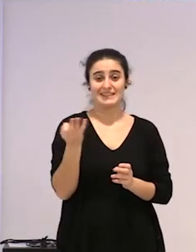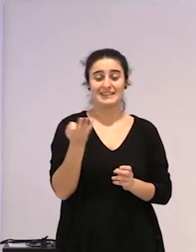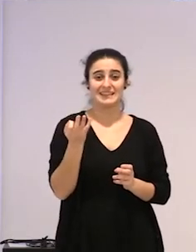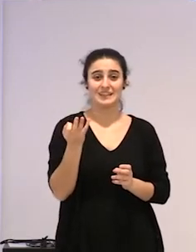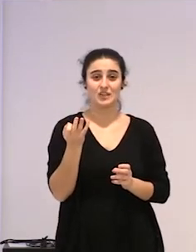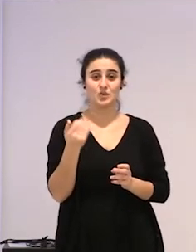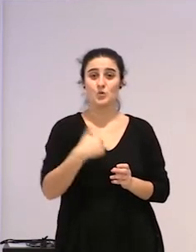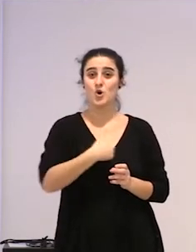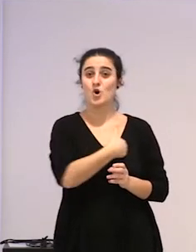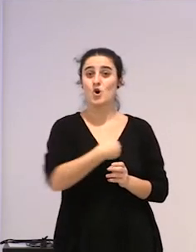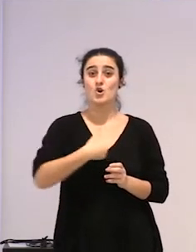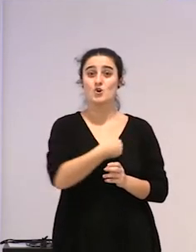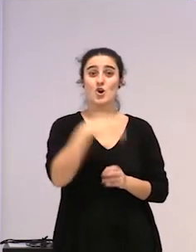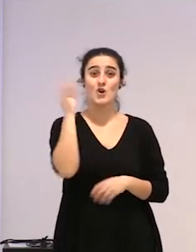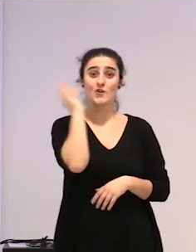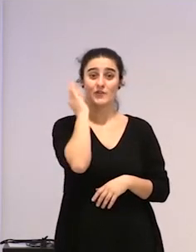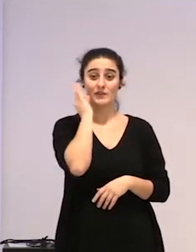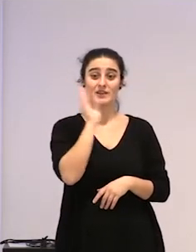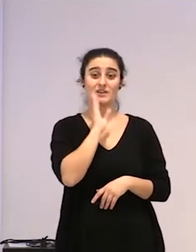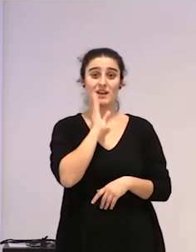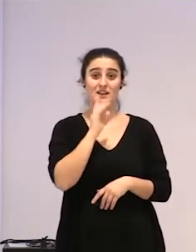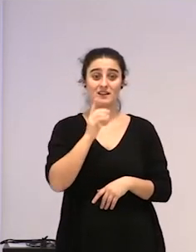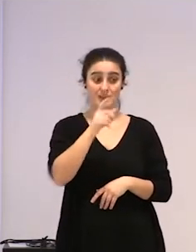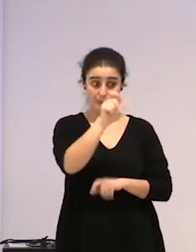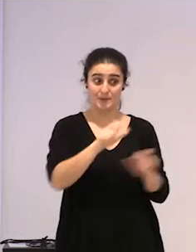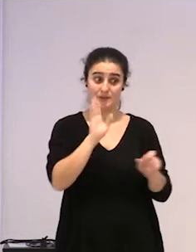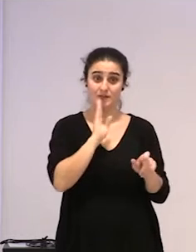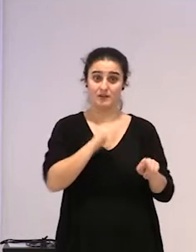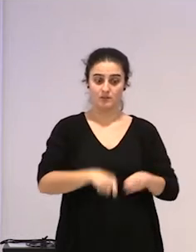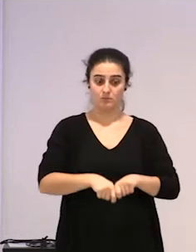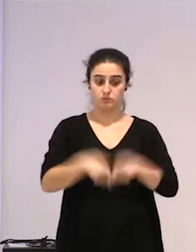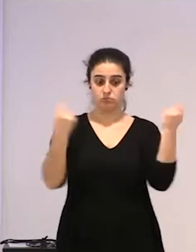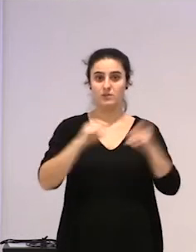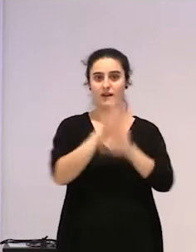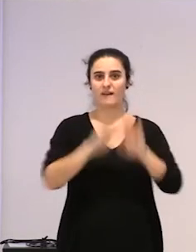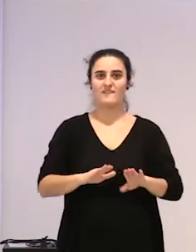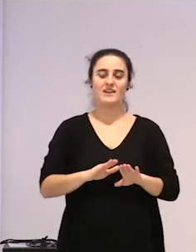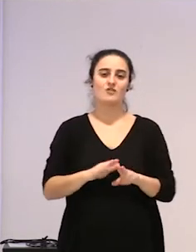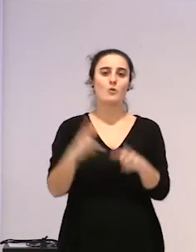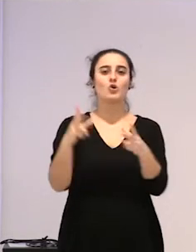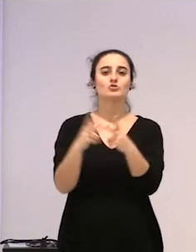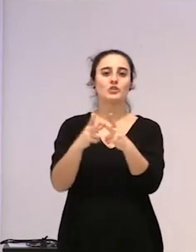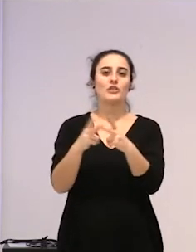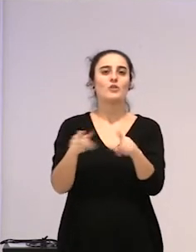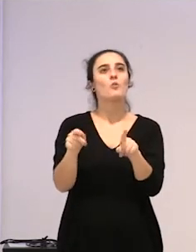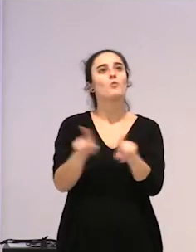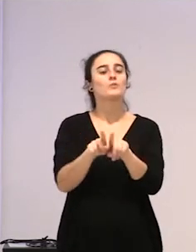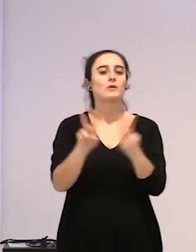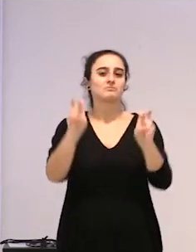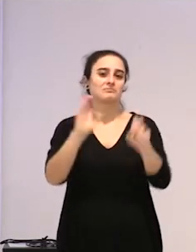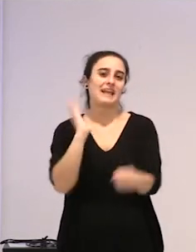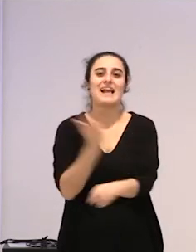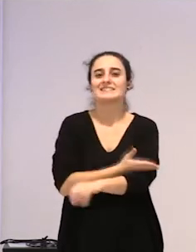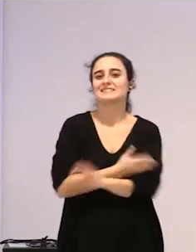feminitate roloiek apurtzeagatik, ez, ba, nolabait, sigur sozial hori jasotzen dutela, ez, eta nolabait ikusten da,